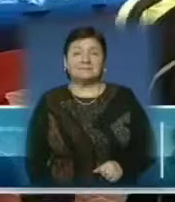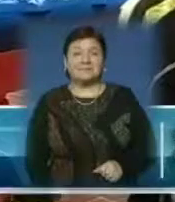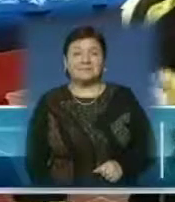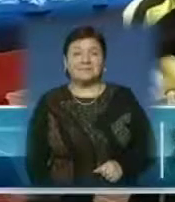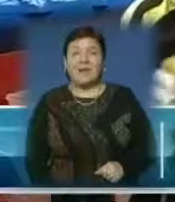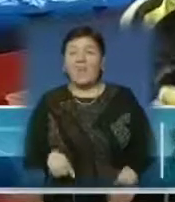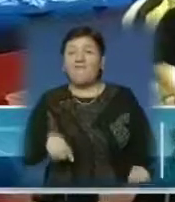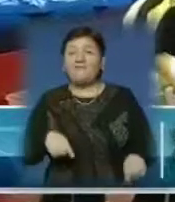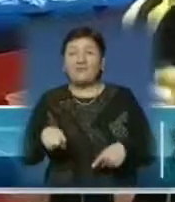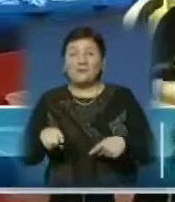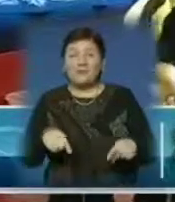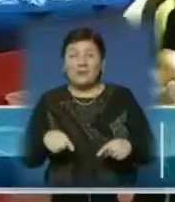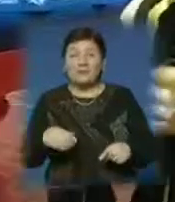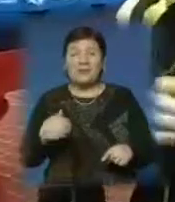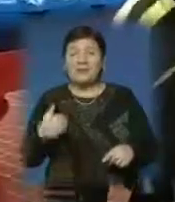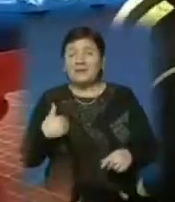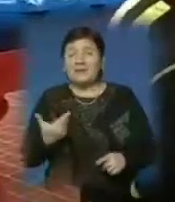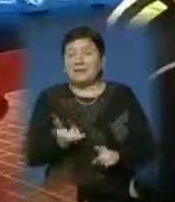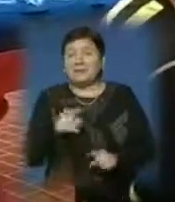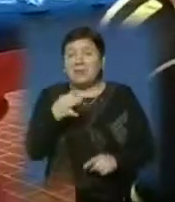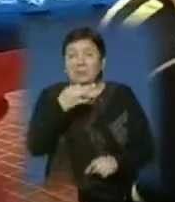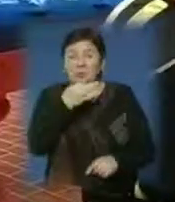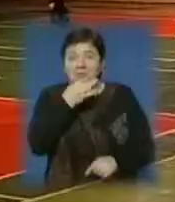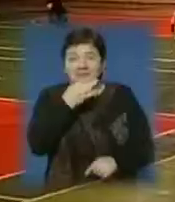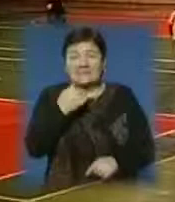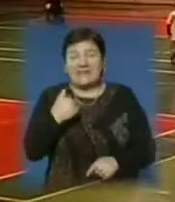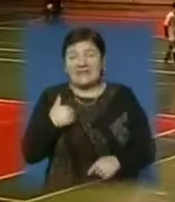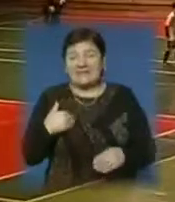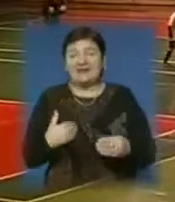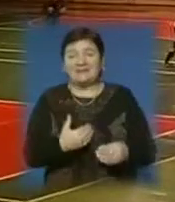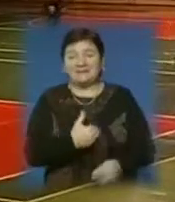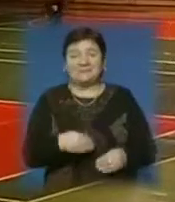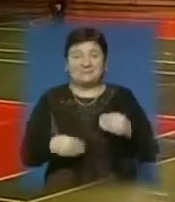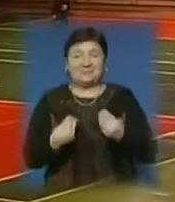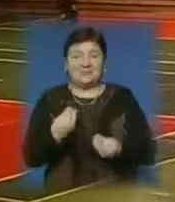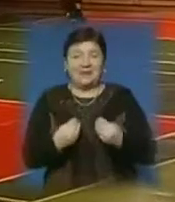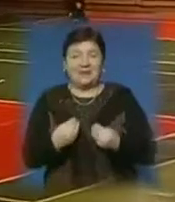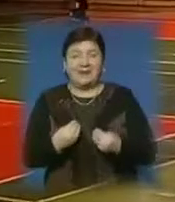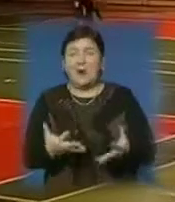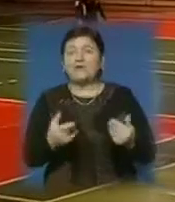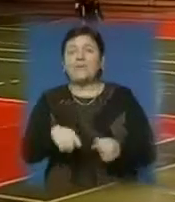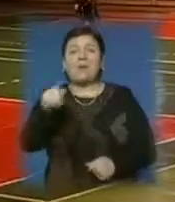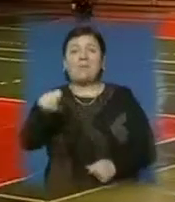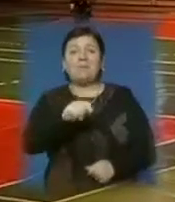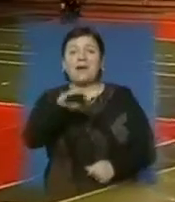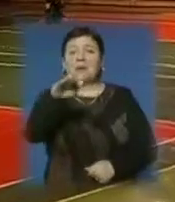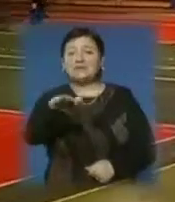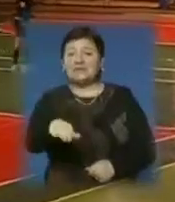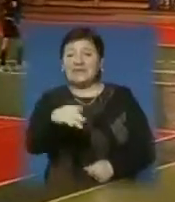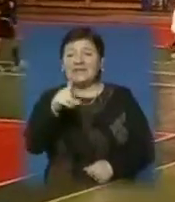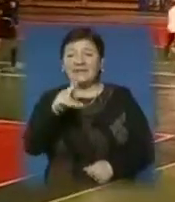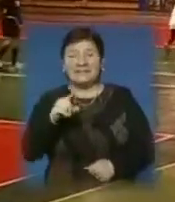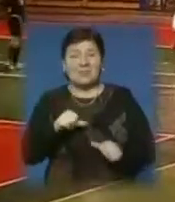Футбол мені подобається, я хочу вертати файну воротарем. Отримавши благословення від організаторів,